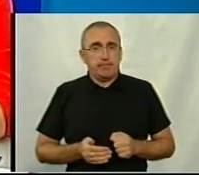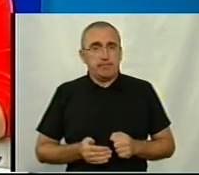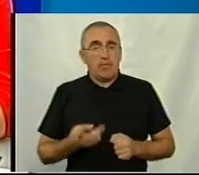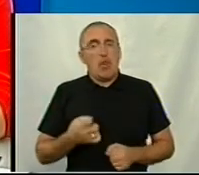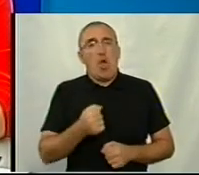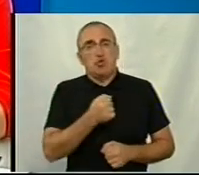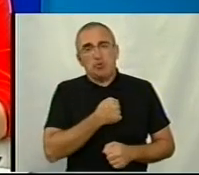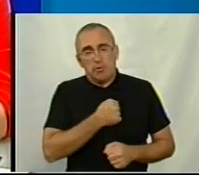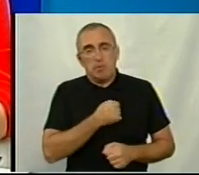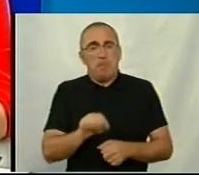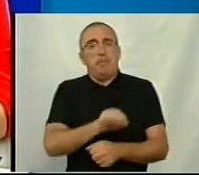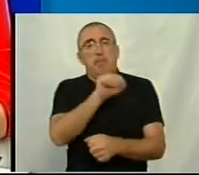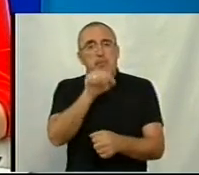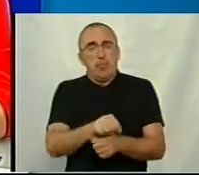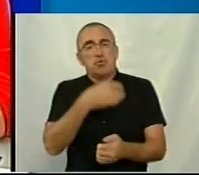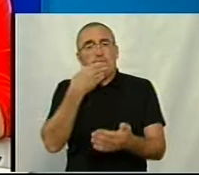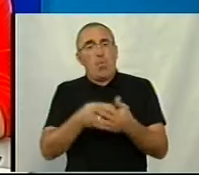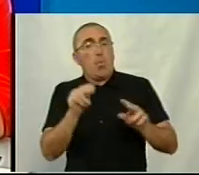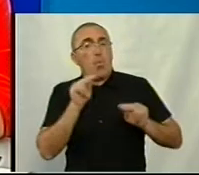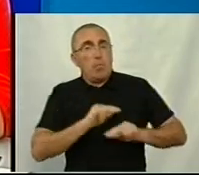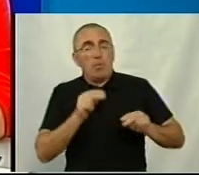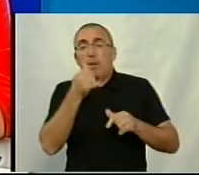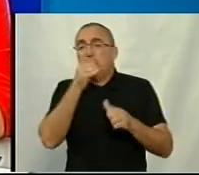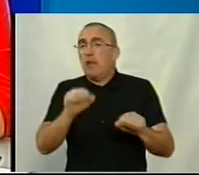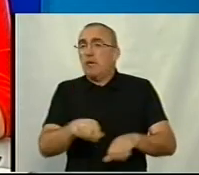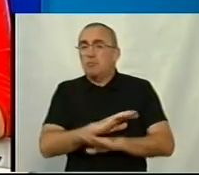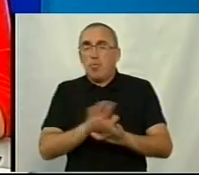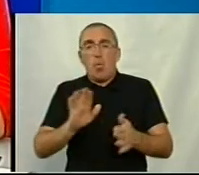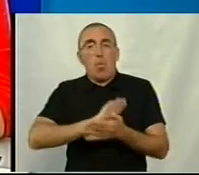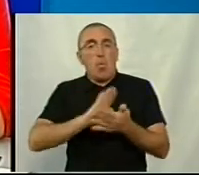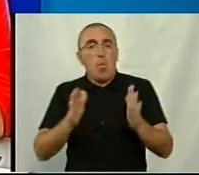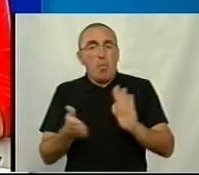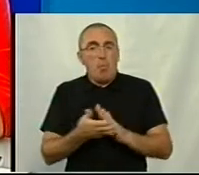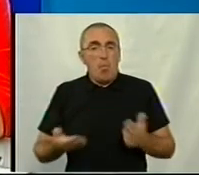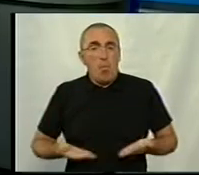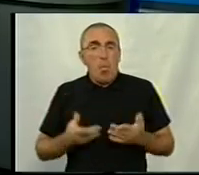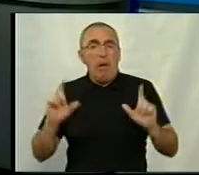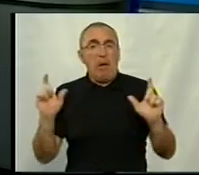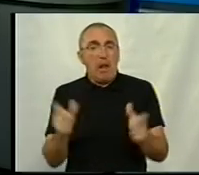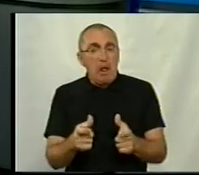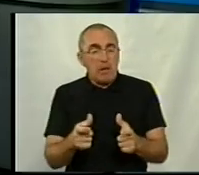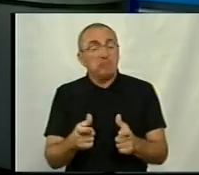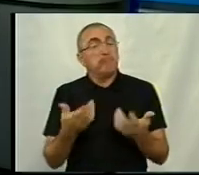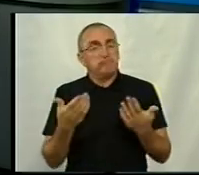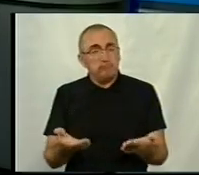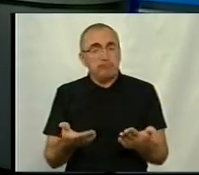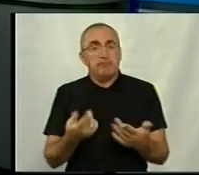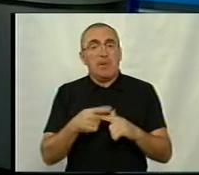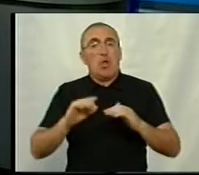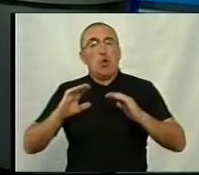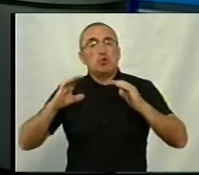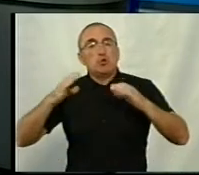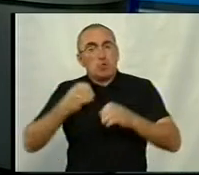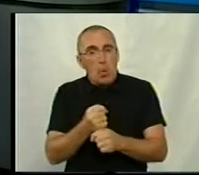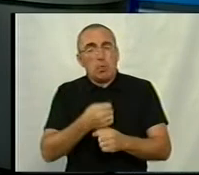на жаль, і припинили свою роботу, тому що не змогли вижити в умовах, так скажімо, того карантину, або скоротили